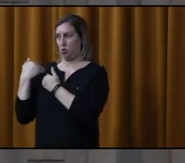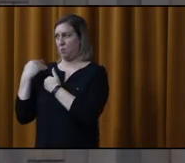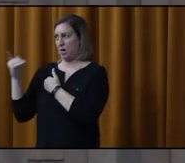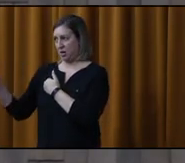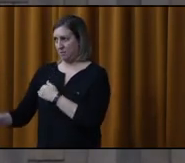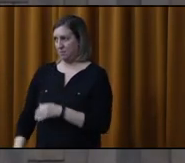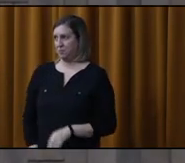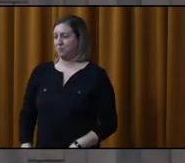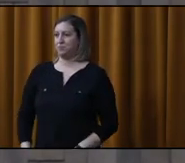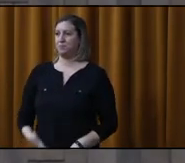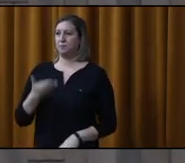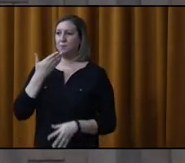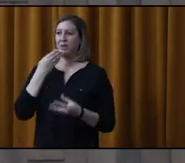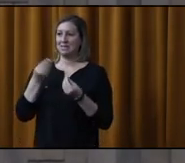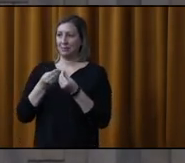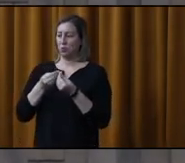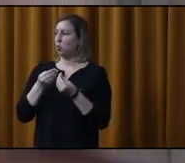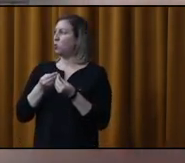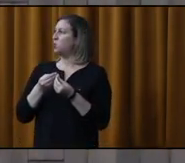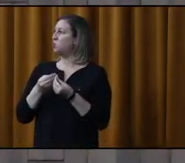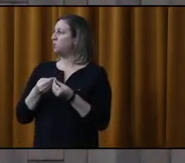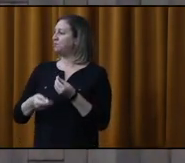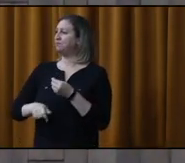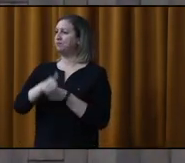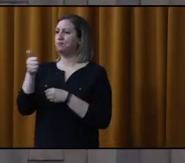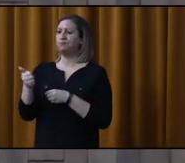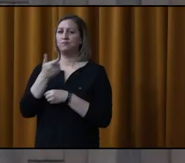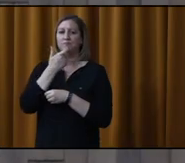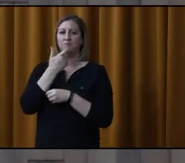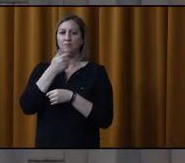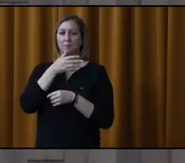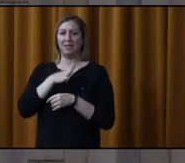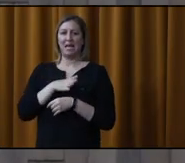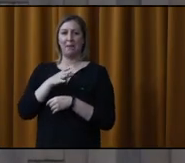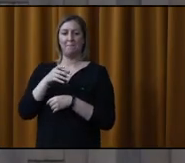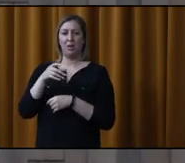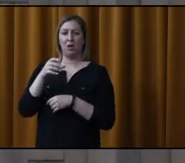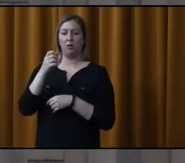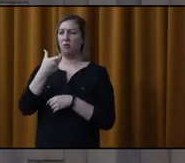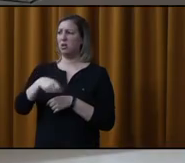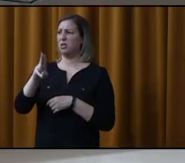Merci beaucoup, M. Lépine. Prochaine intervention, Mme Kirouac.